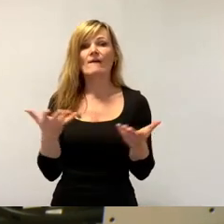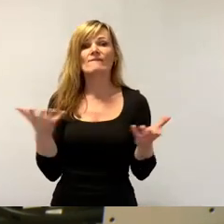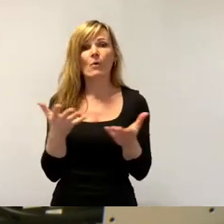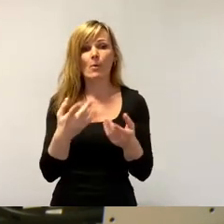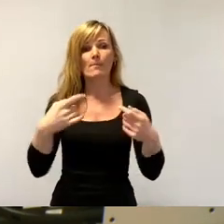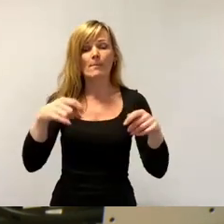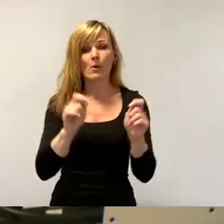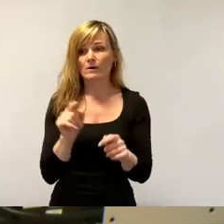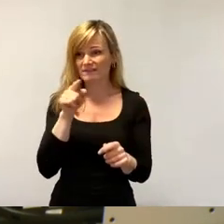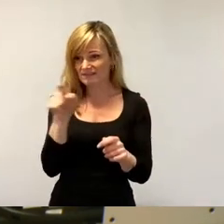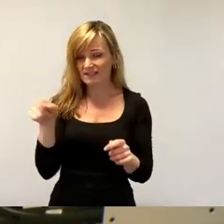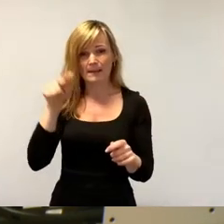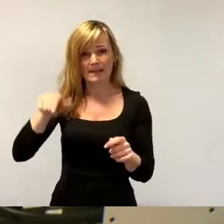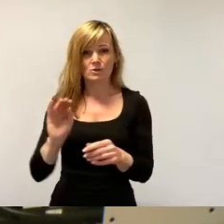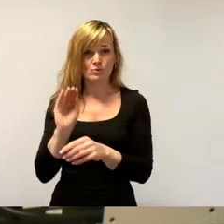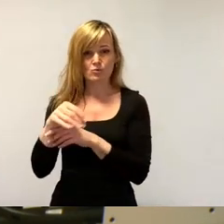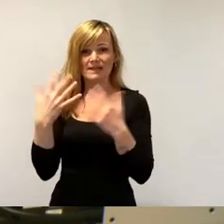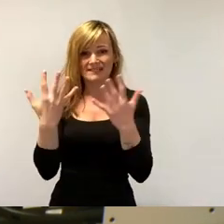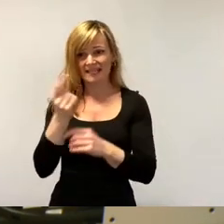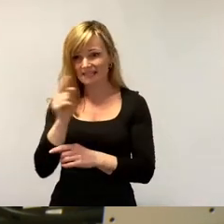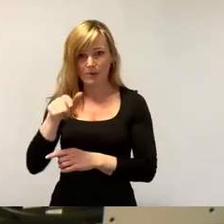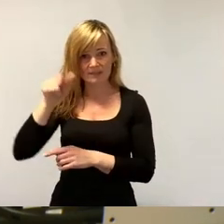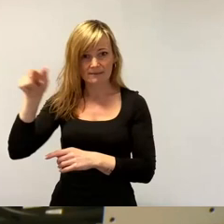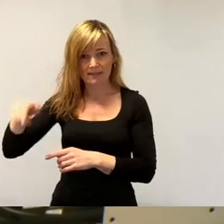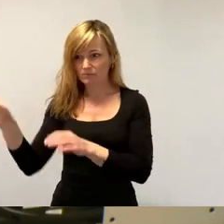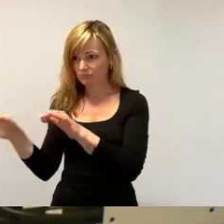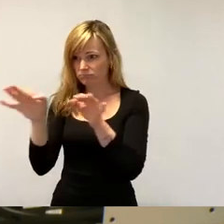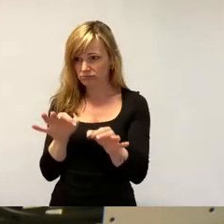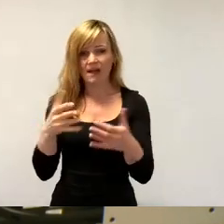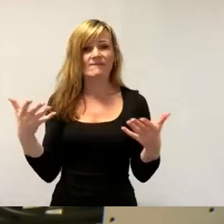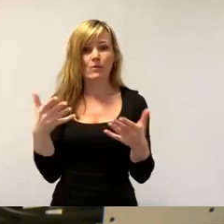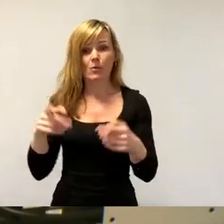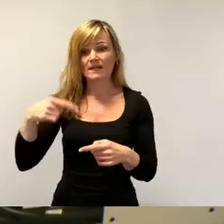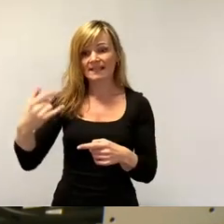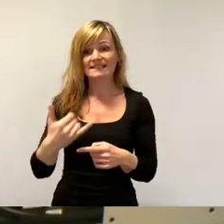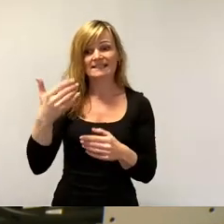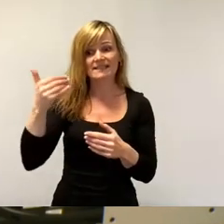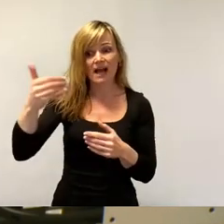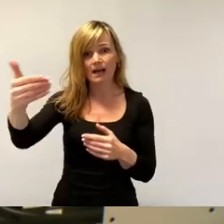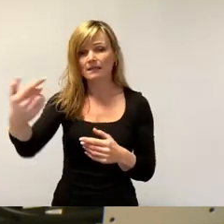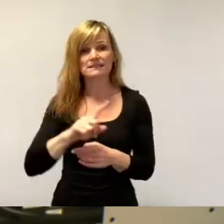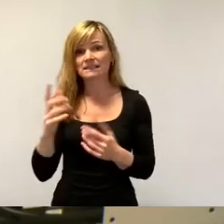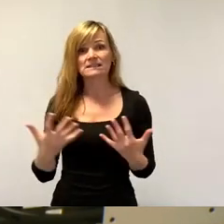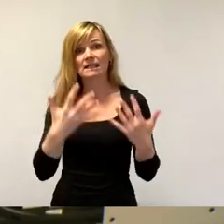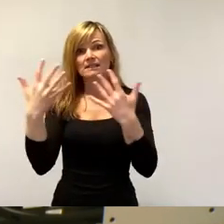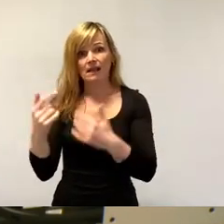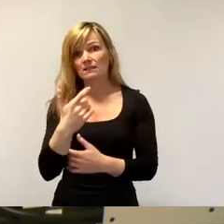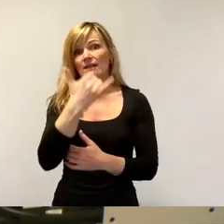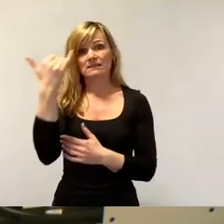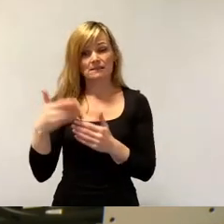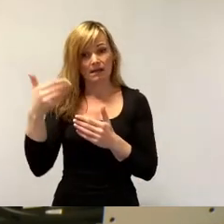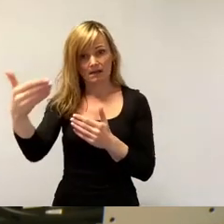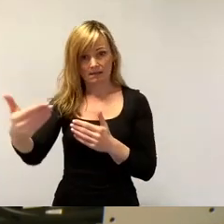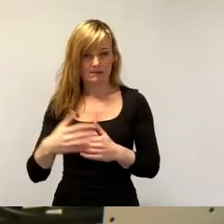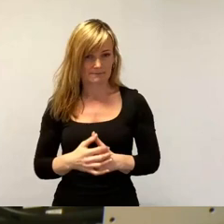.000 Menschen am Ende in Summe geschaffen. Und zwar in den nächsten Jahren und nicht erst Jahrzehnten. Klotsche hat im